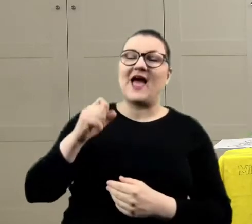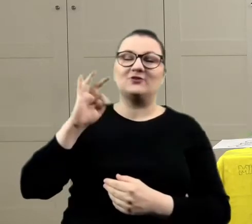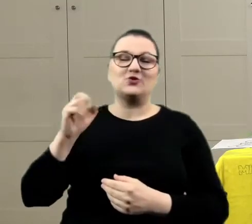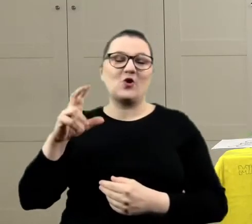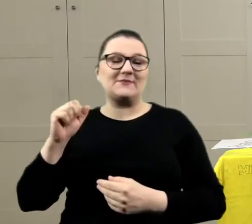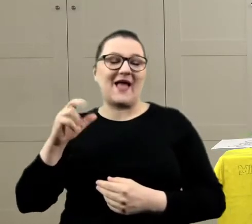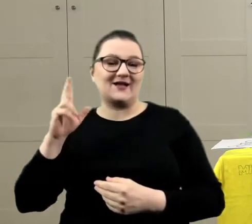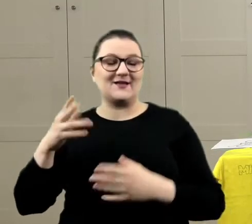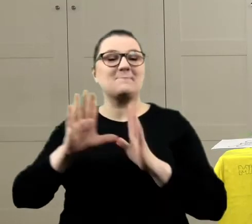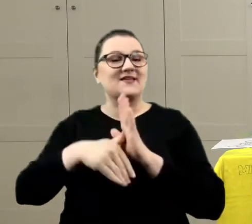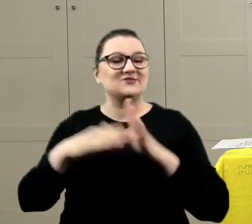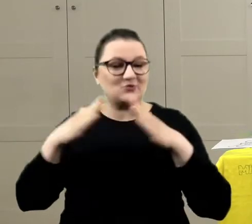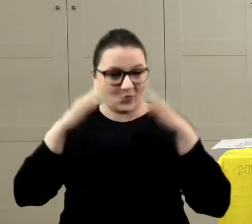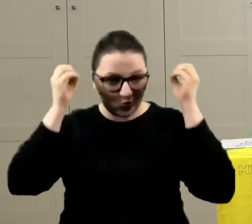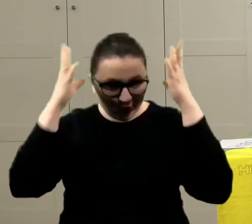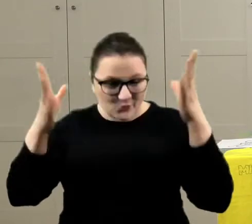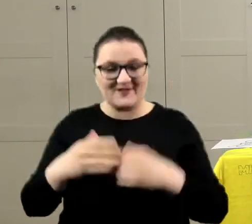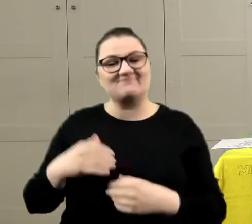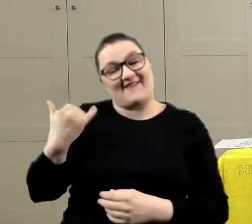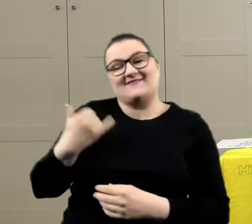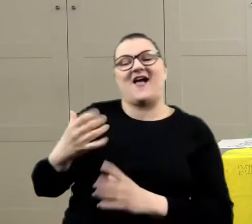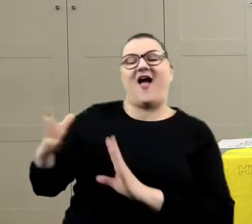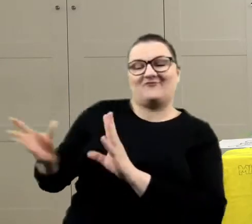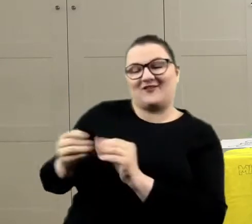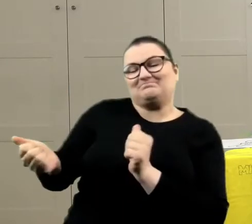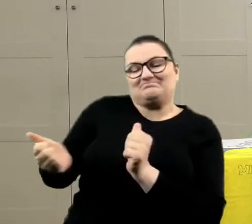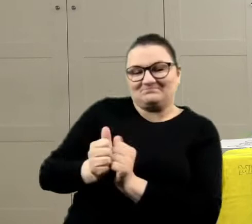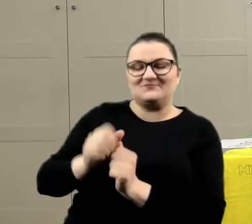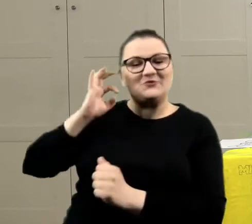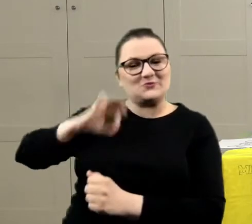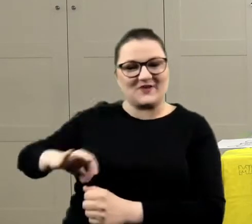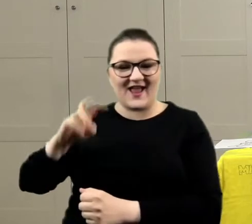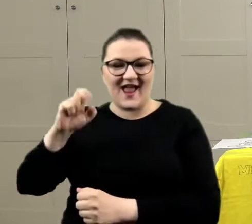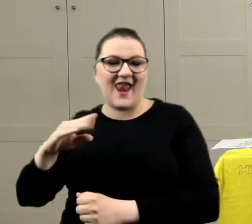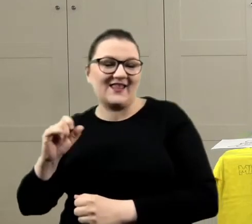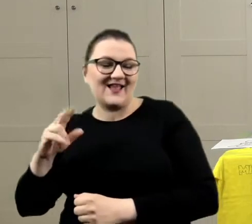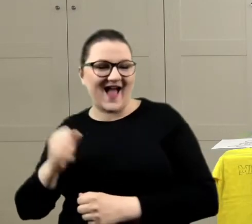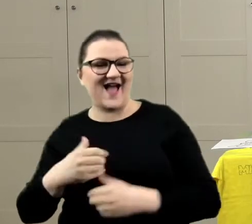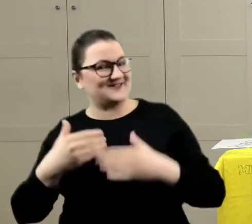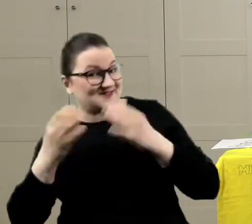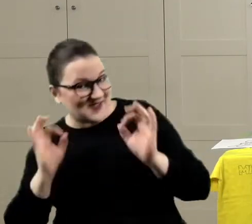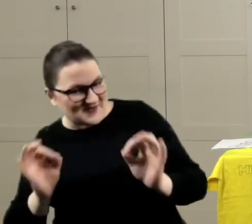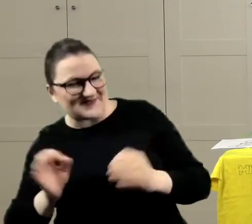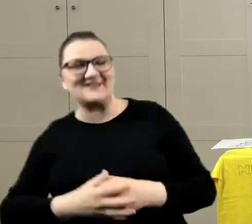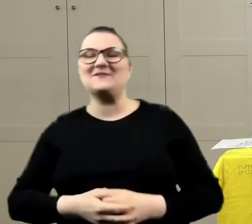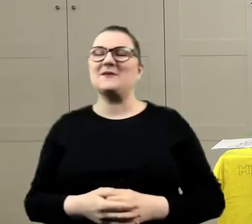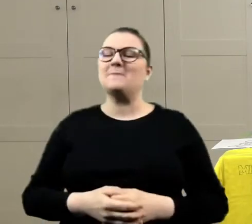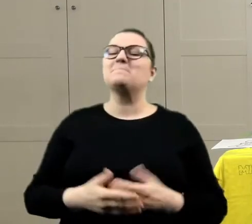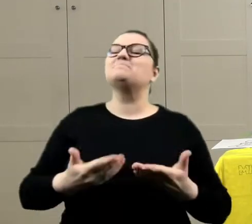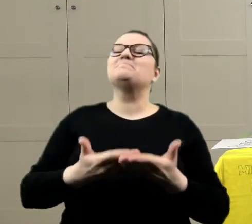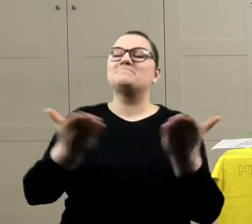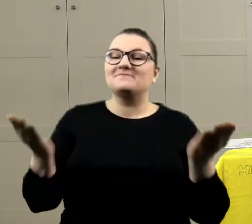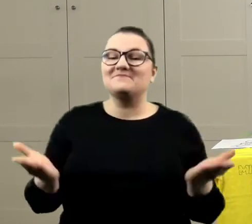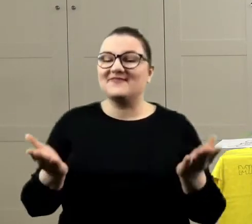Kultury. Jak zwykle towarzyszy mi moja córeczka Helenka. I słuchajcie, dziś